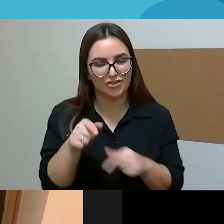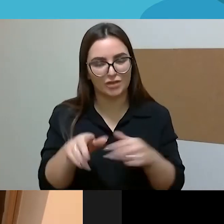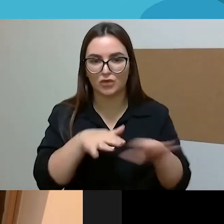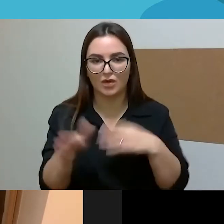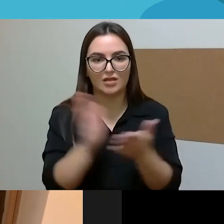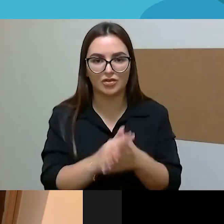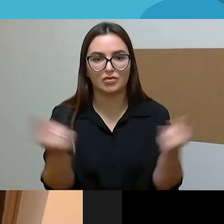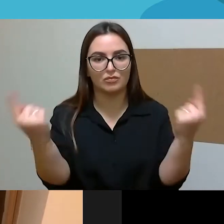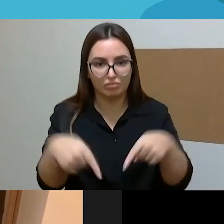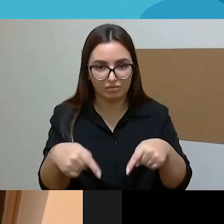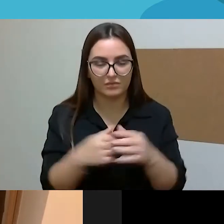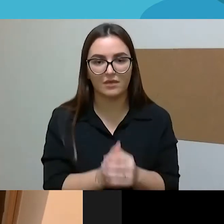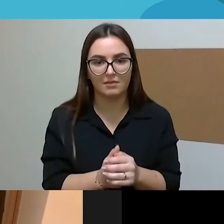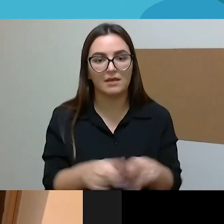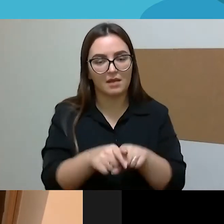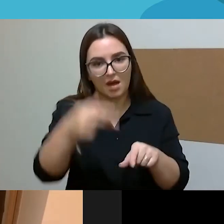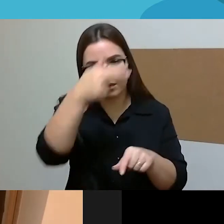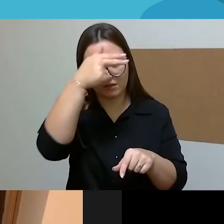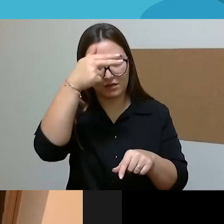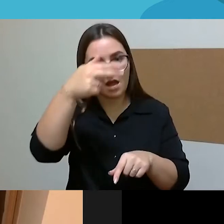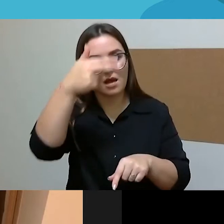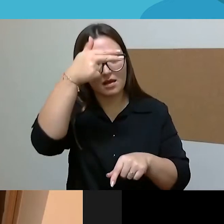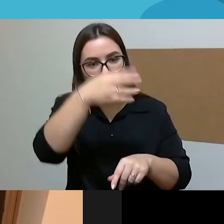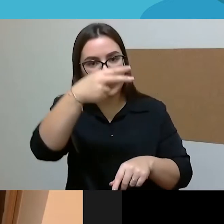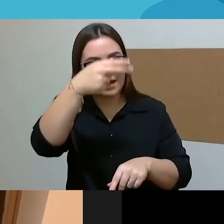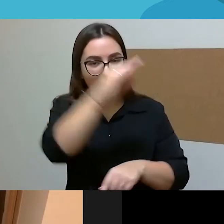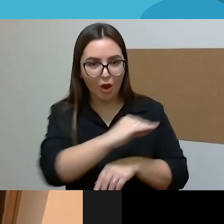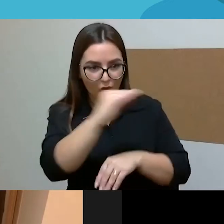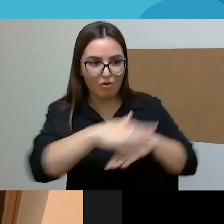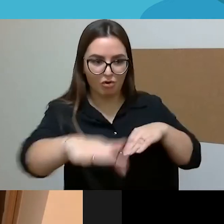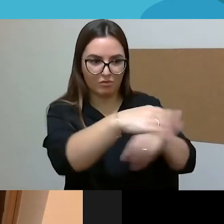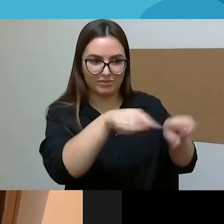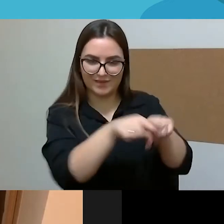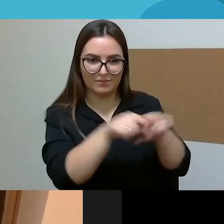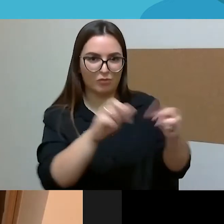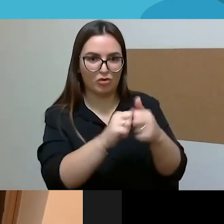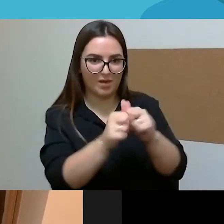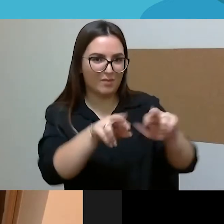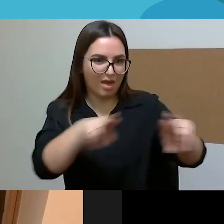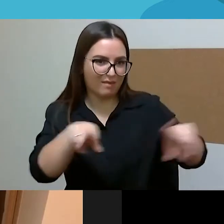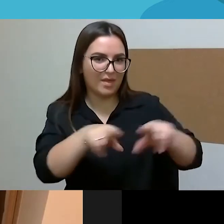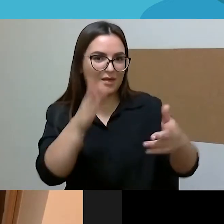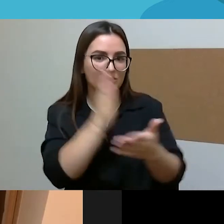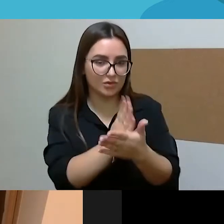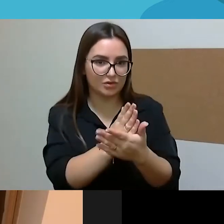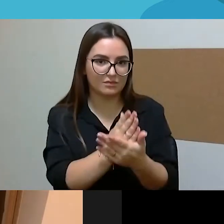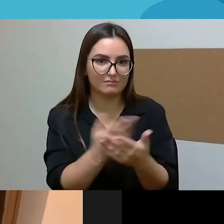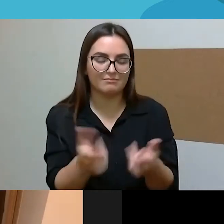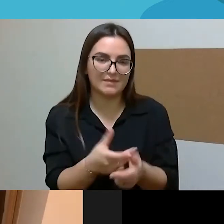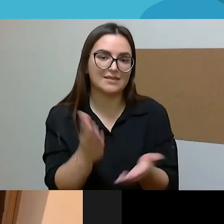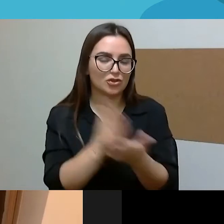Europos Sąjungos kontekste, bet tikrai turime tą problemą ir stereotipų. ir viena iš tų